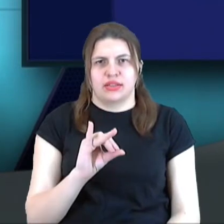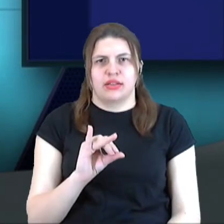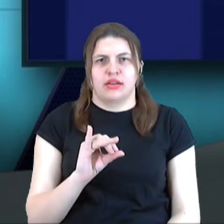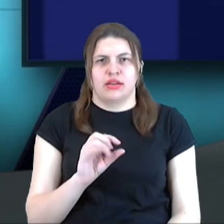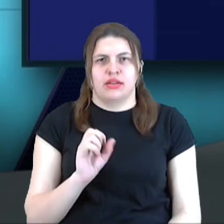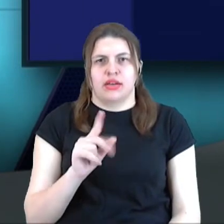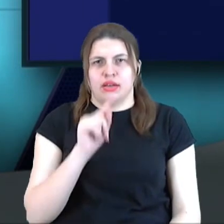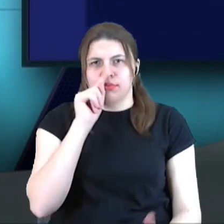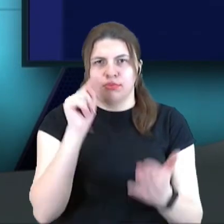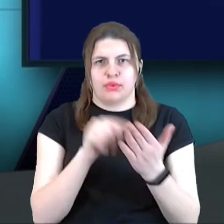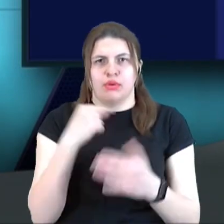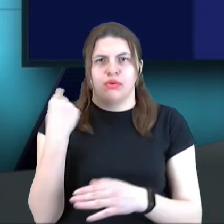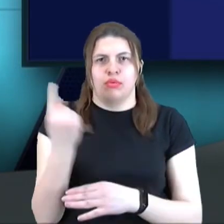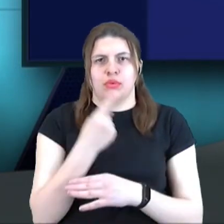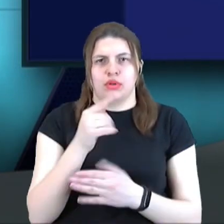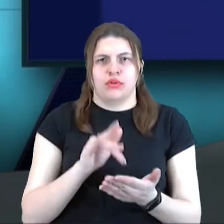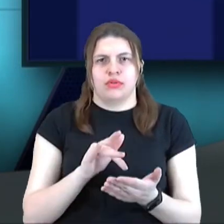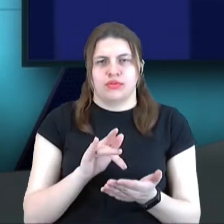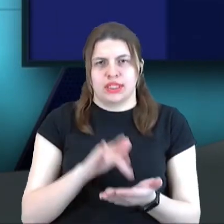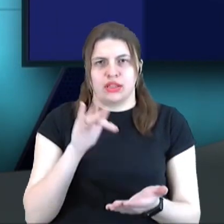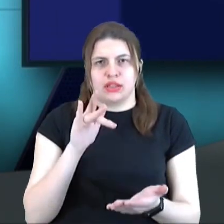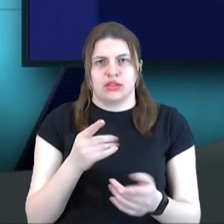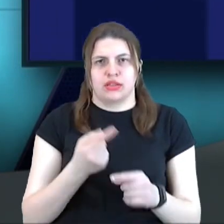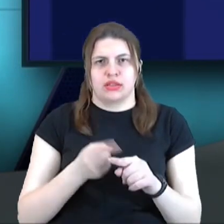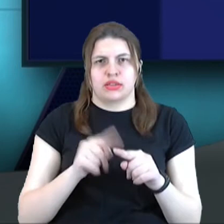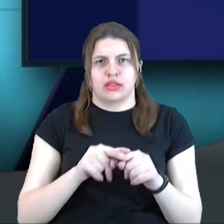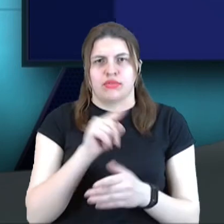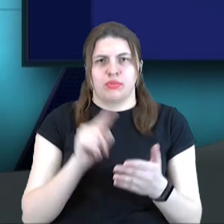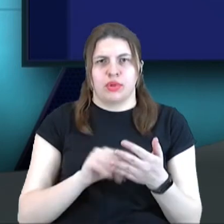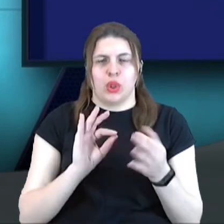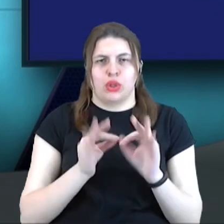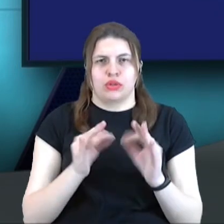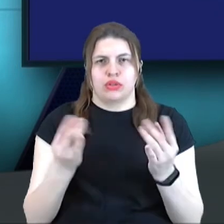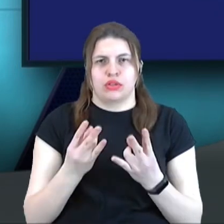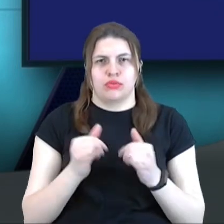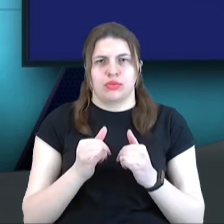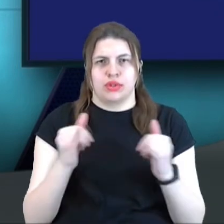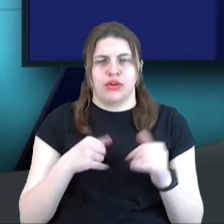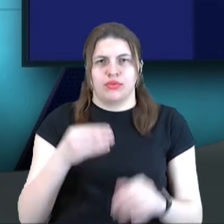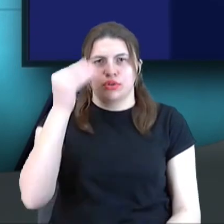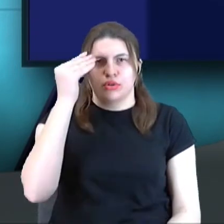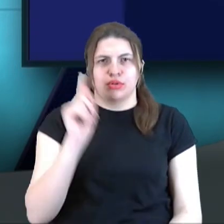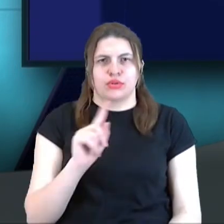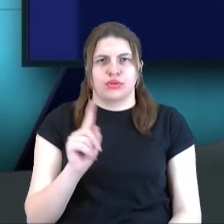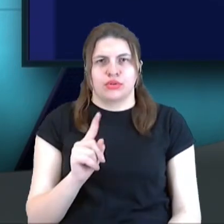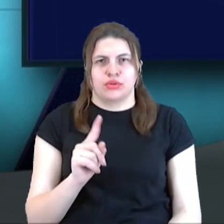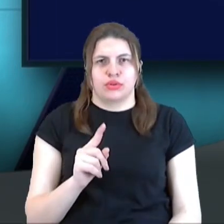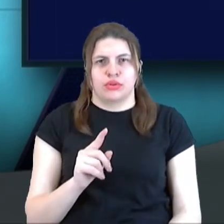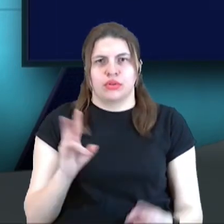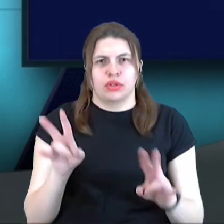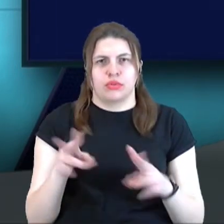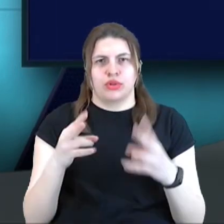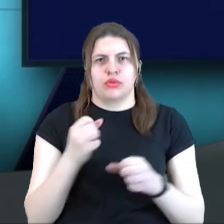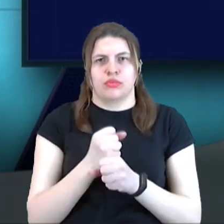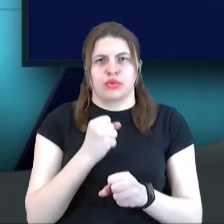центру, це вже випроси логістики, які треба розвивати. Я вважаю, що не потрібно робити тут мощний